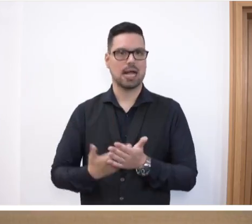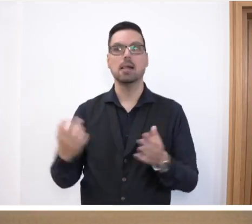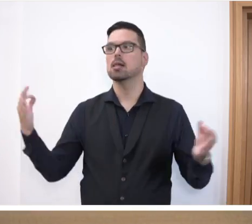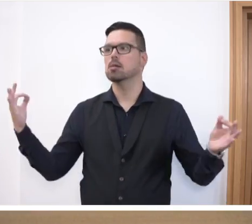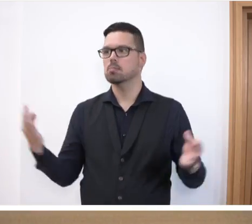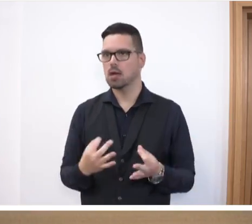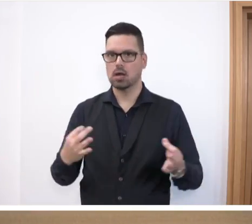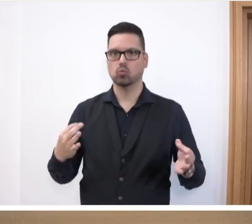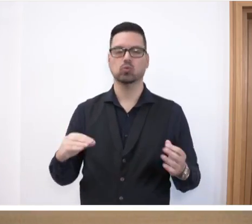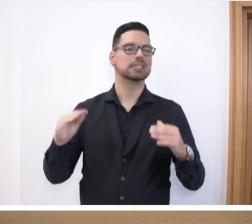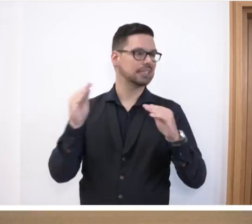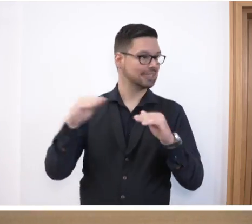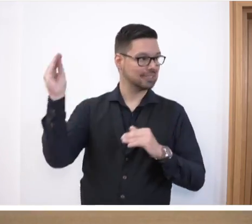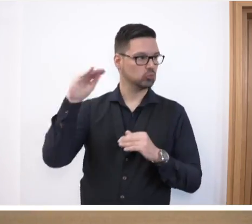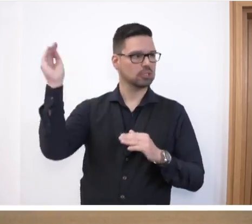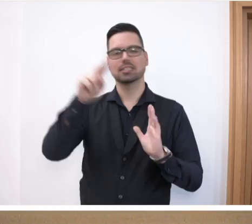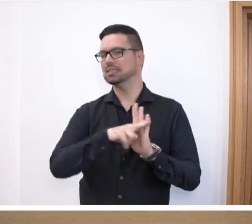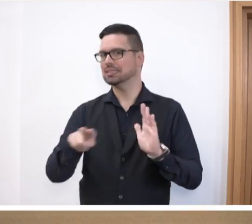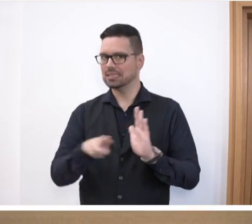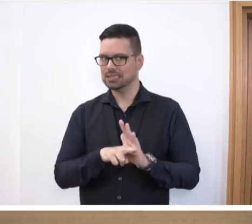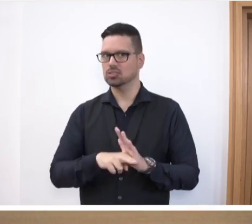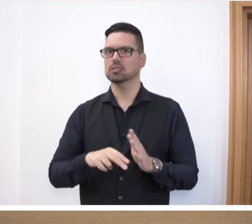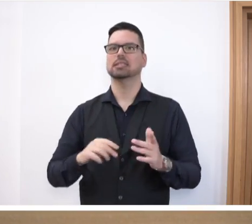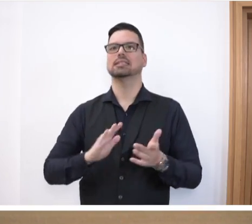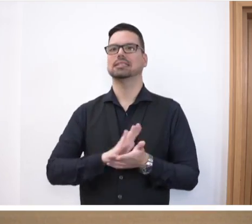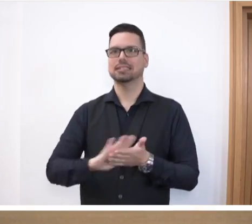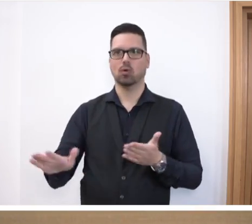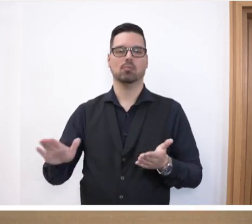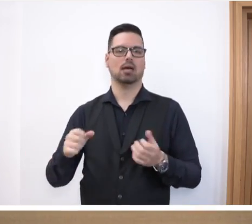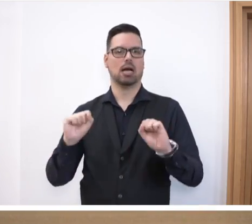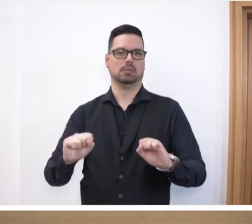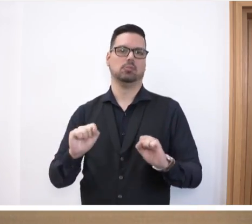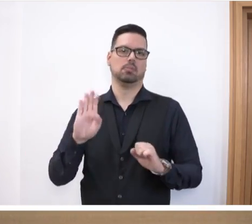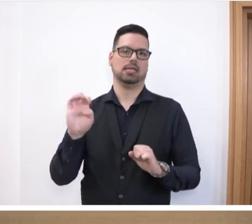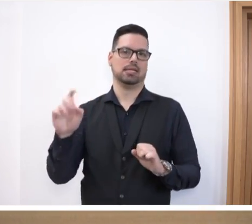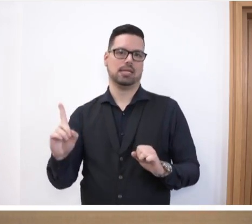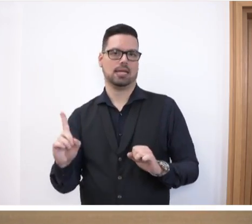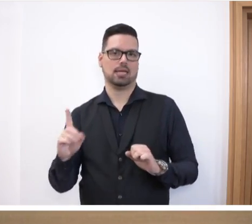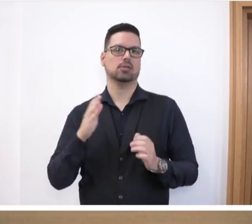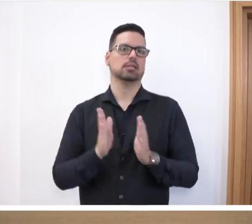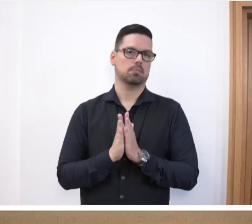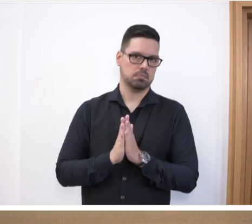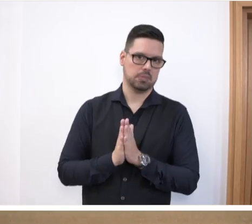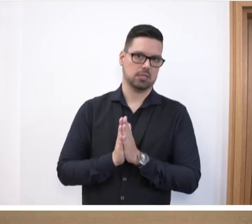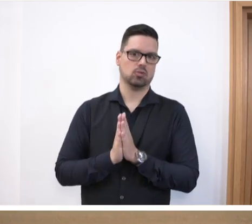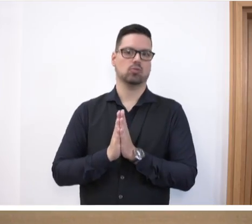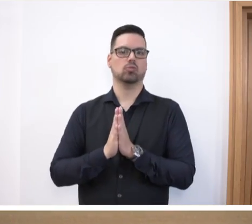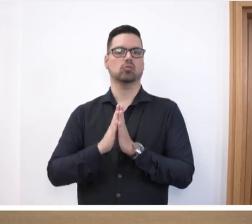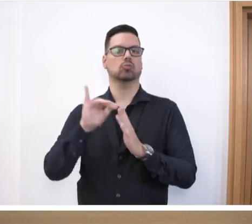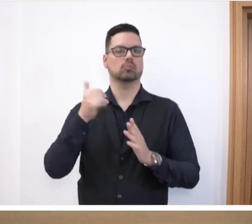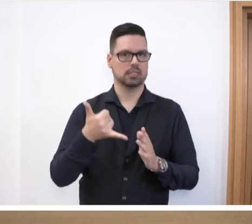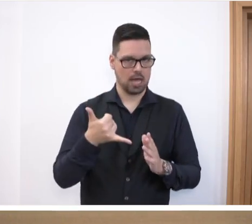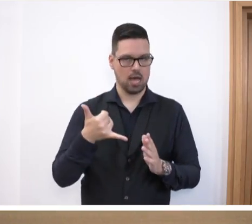auch als zusätzliche gesetzliche saubere Absicherung ein BED. Und dafür bitte ich Sie um Ihre Stimme,